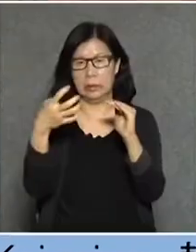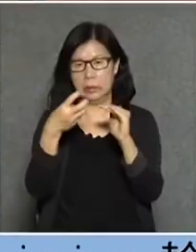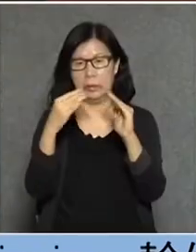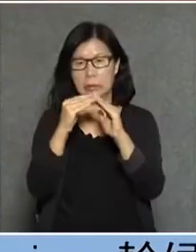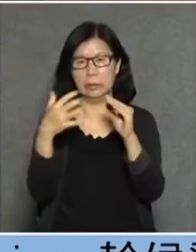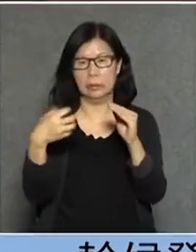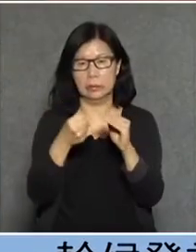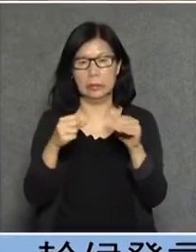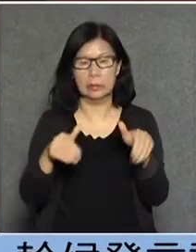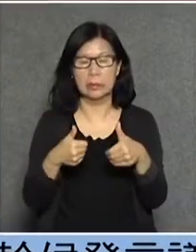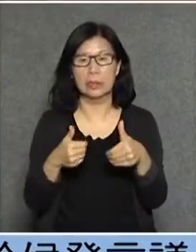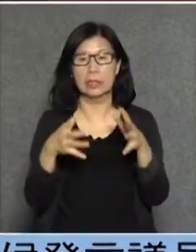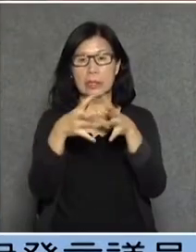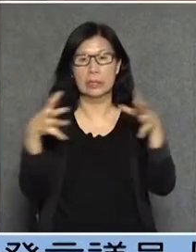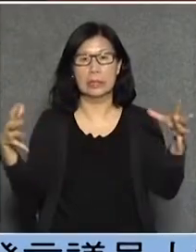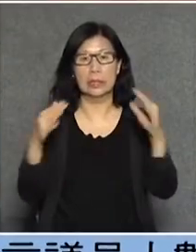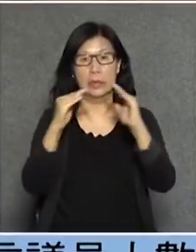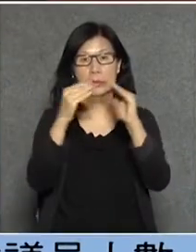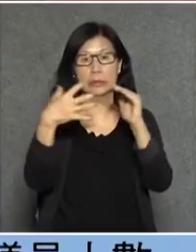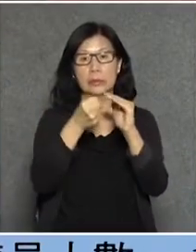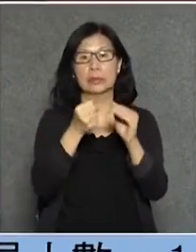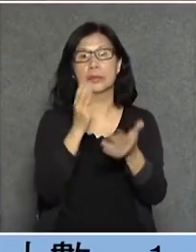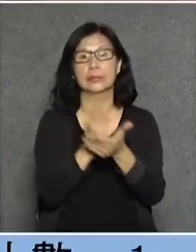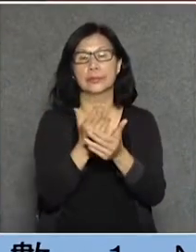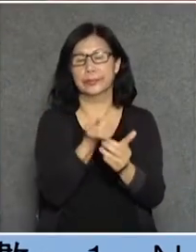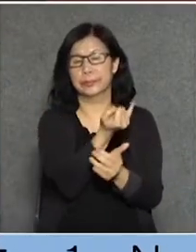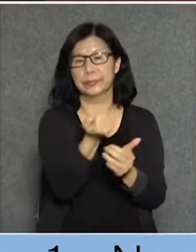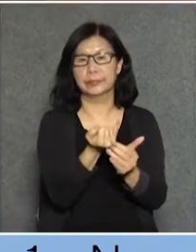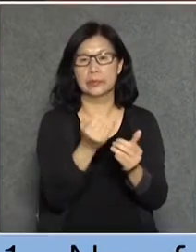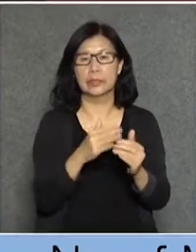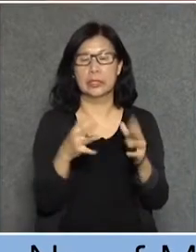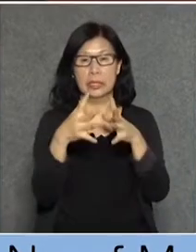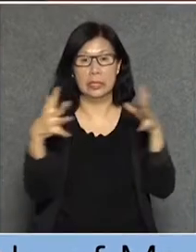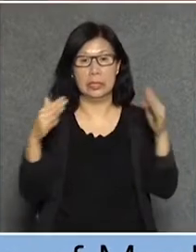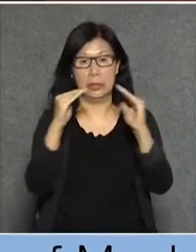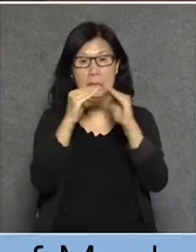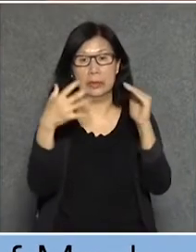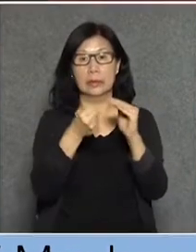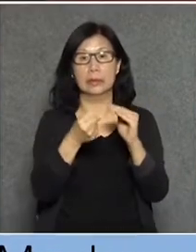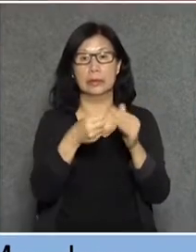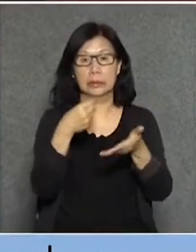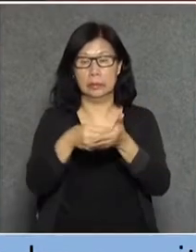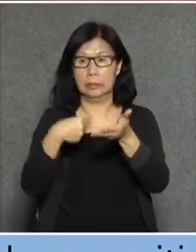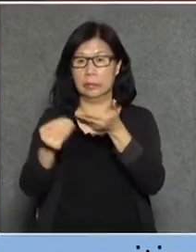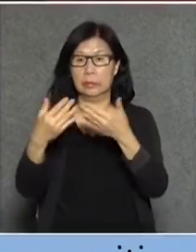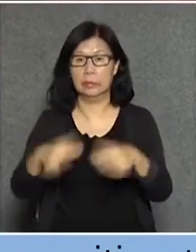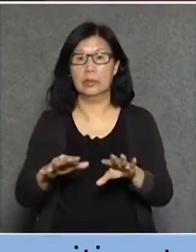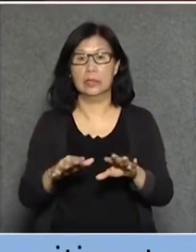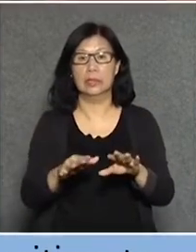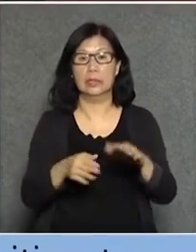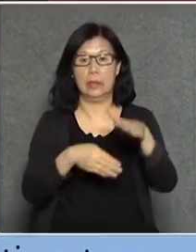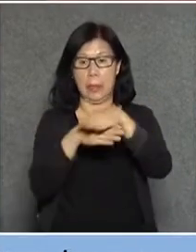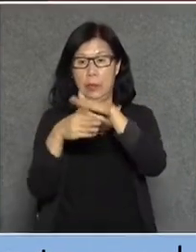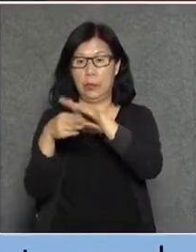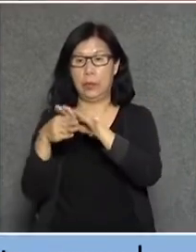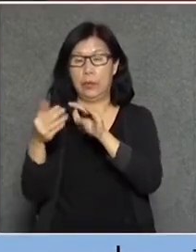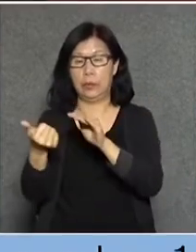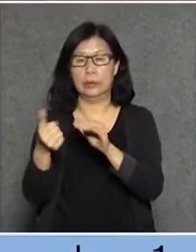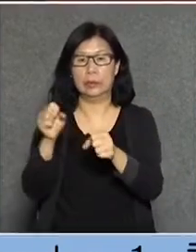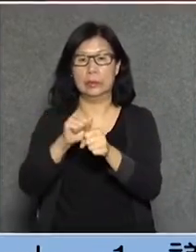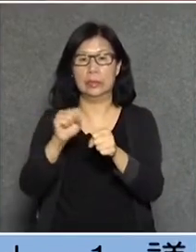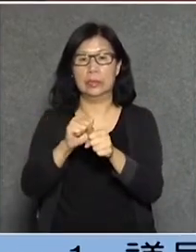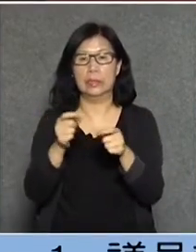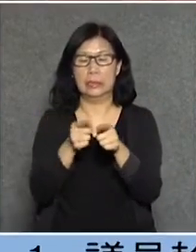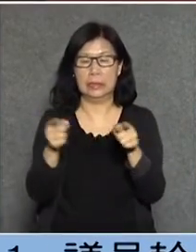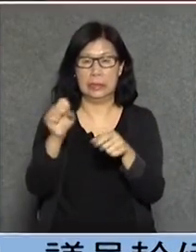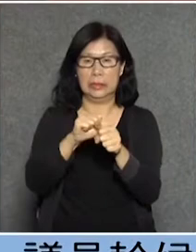大業主很差的很多大業主買到啊貨密密密密密密密密密密